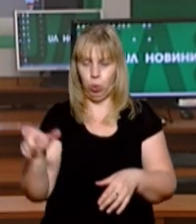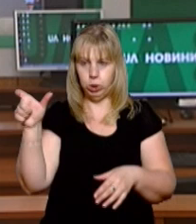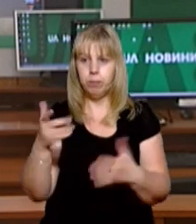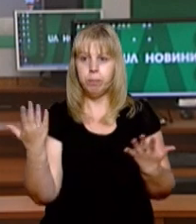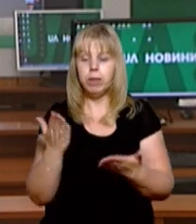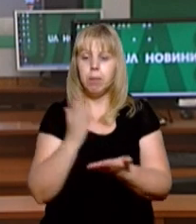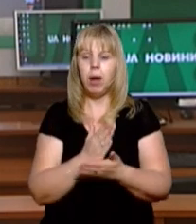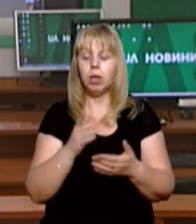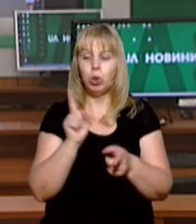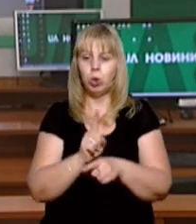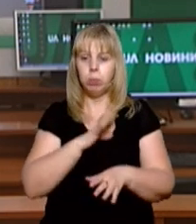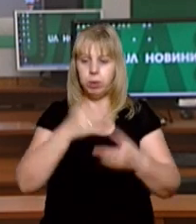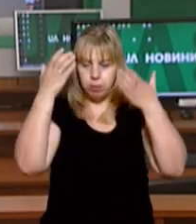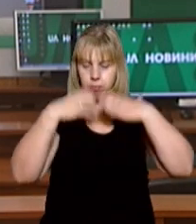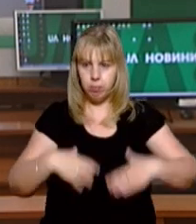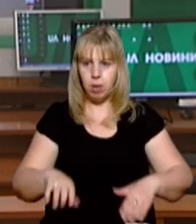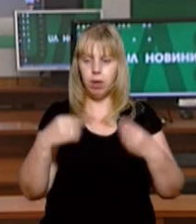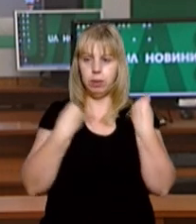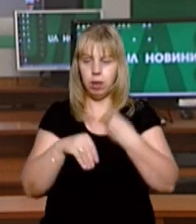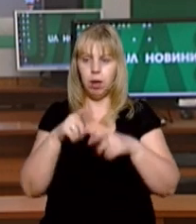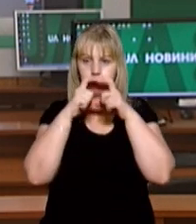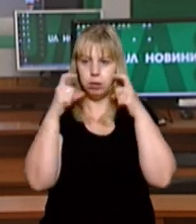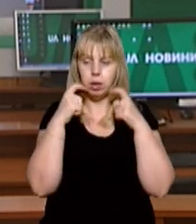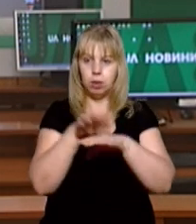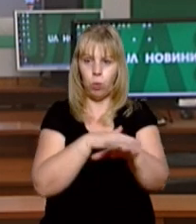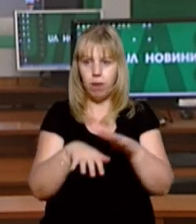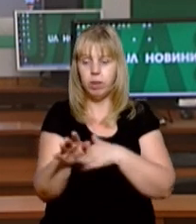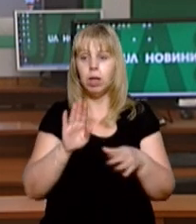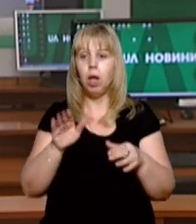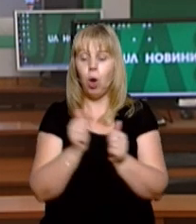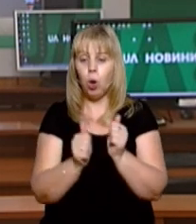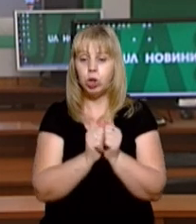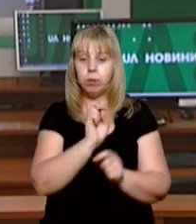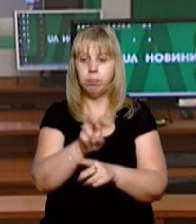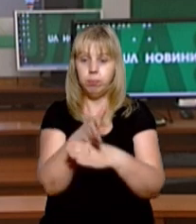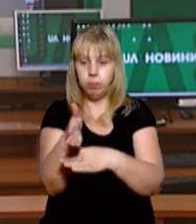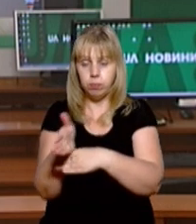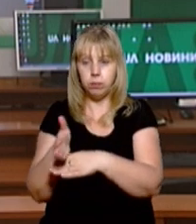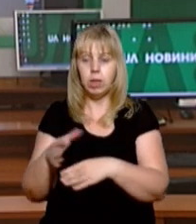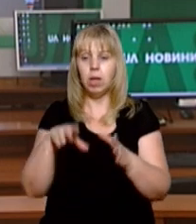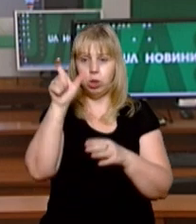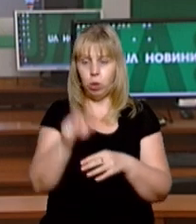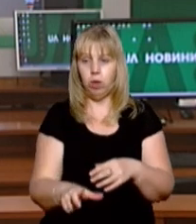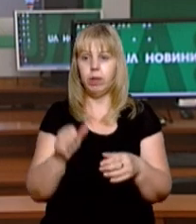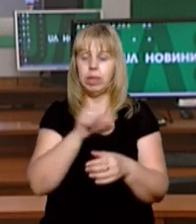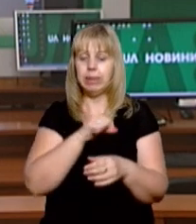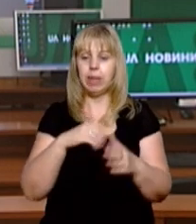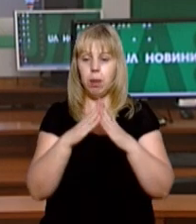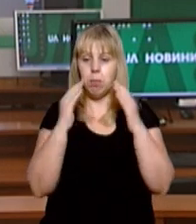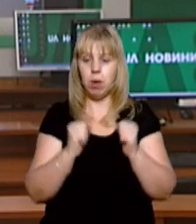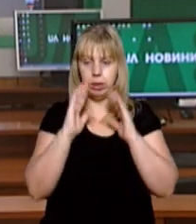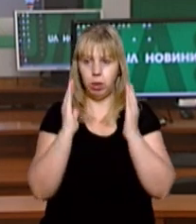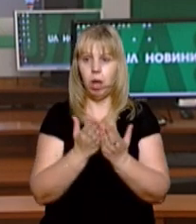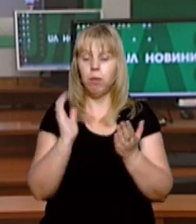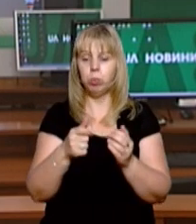комісії, які мають бути в масках, рукавичках та захисних щитках. І після кожного відвідування виборців, які на самоізоляції,